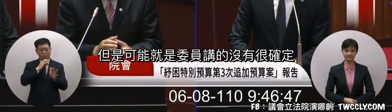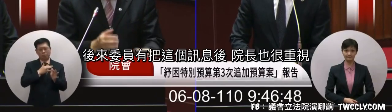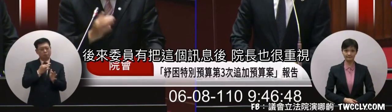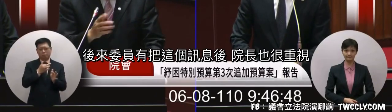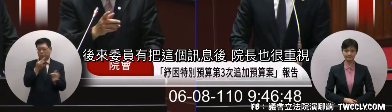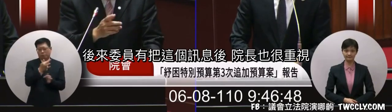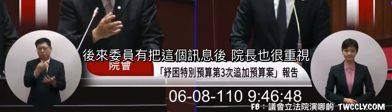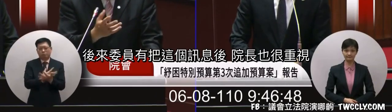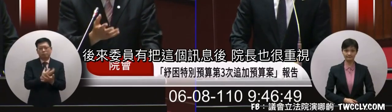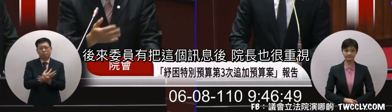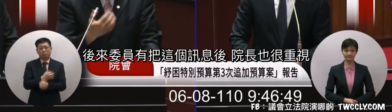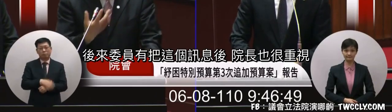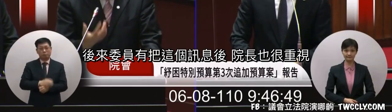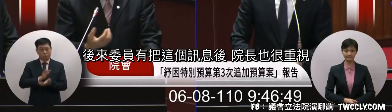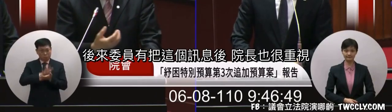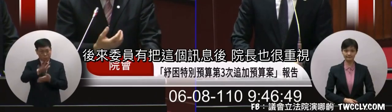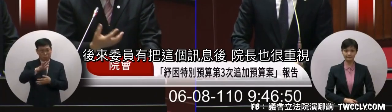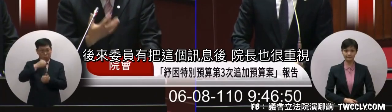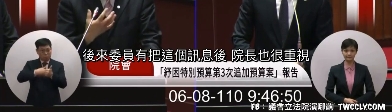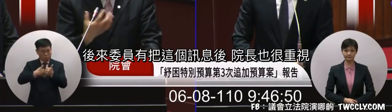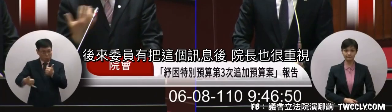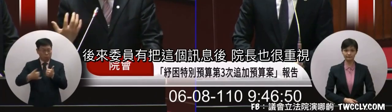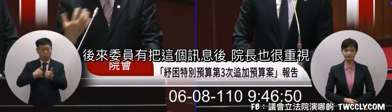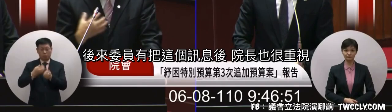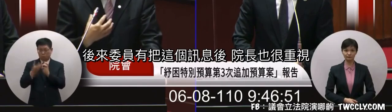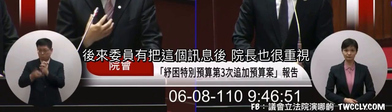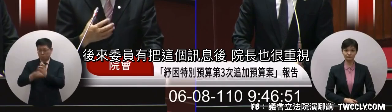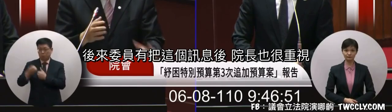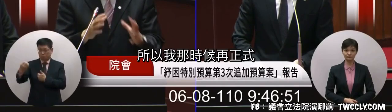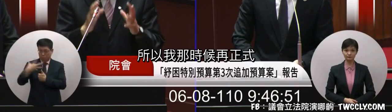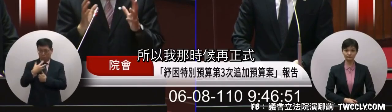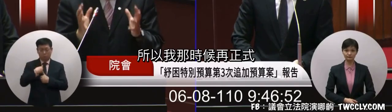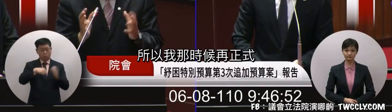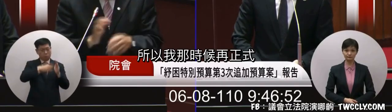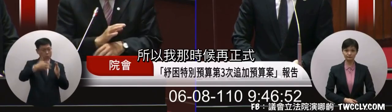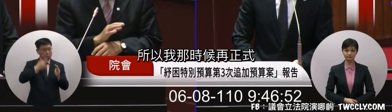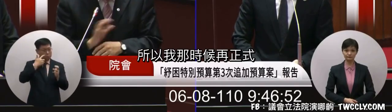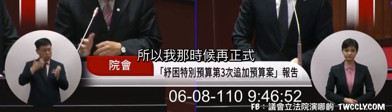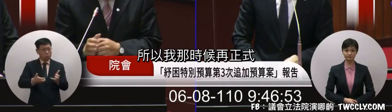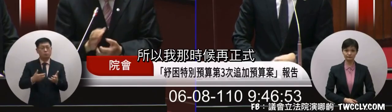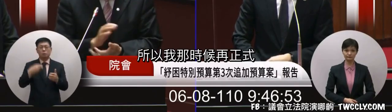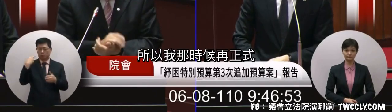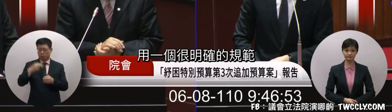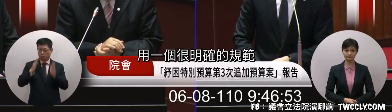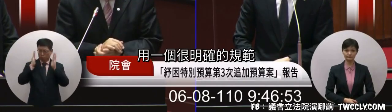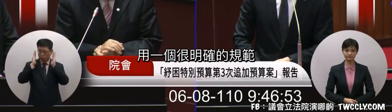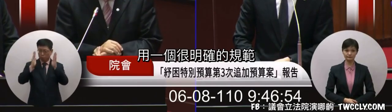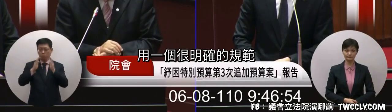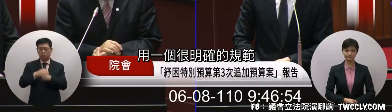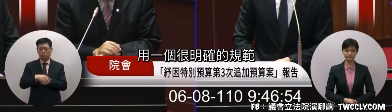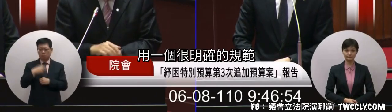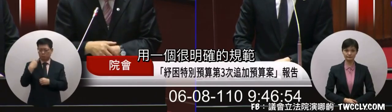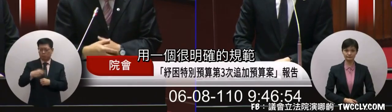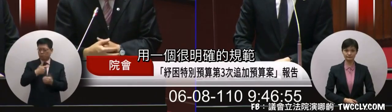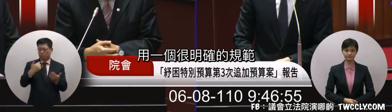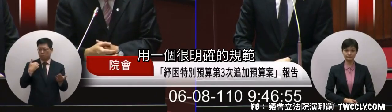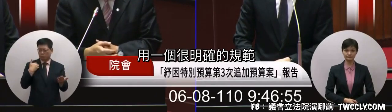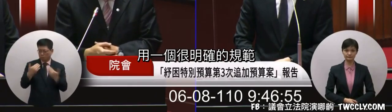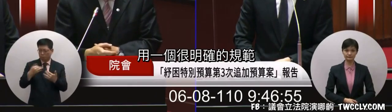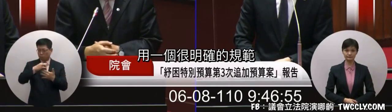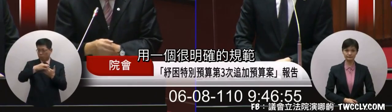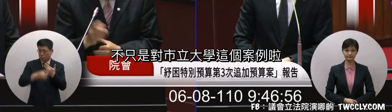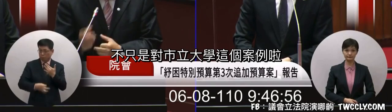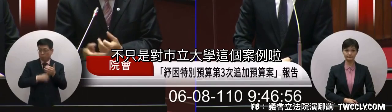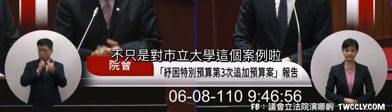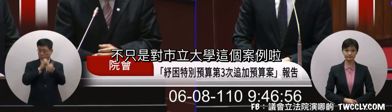確定然後委員把這個訊息後院長也很重所以我那段時間就正式用一個很明確的規